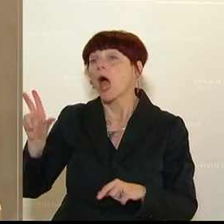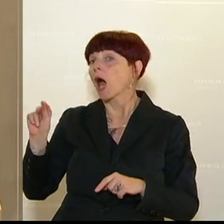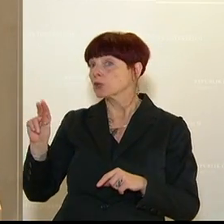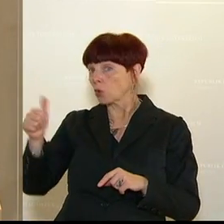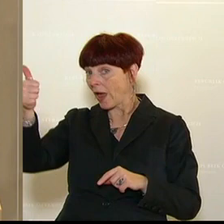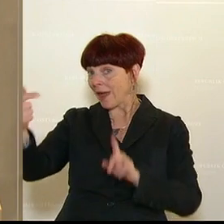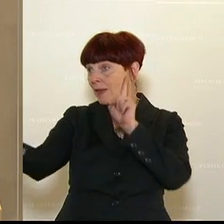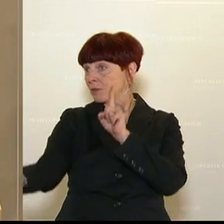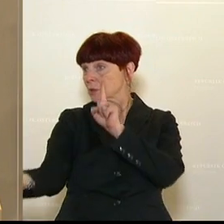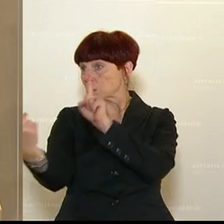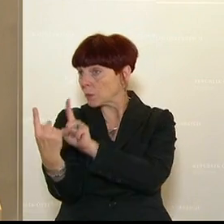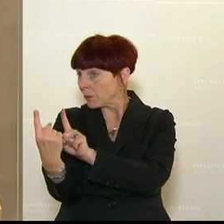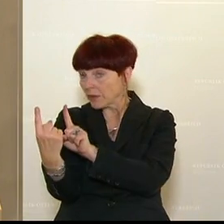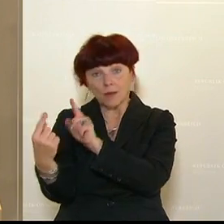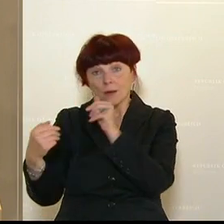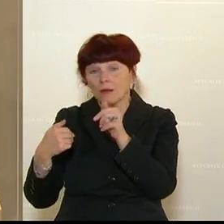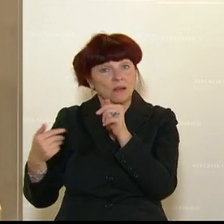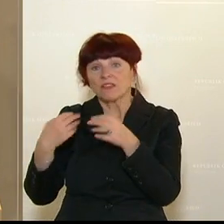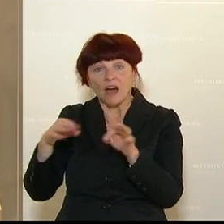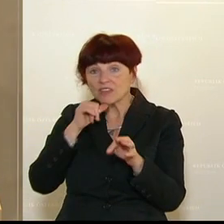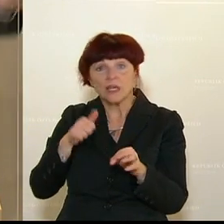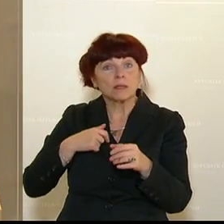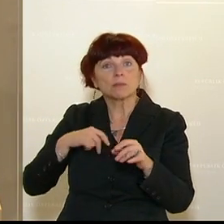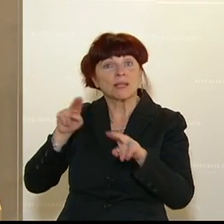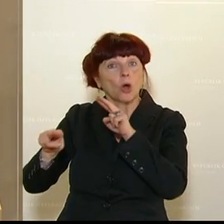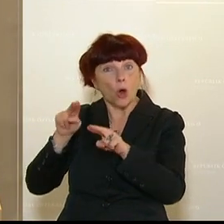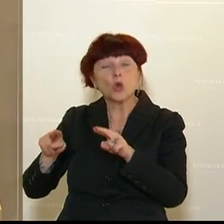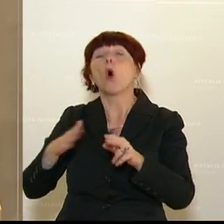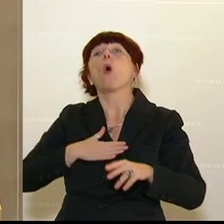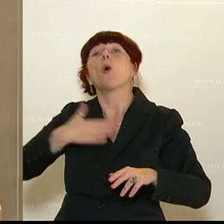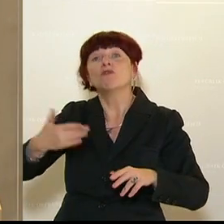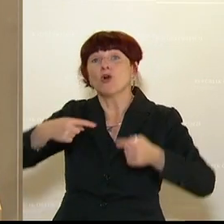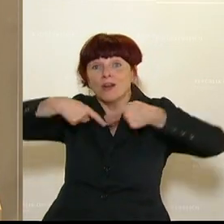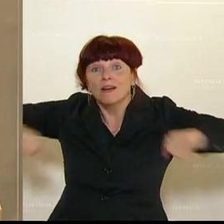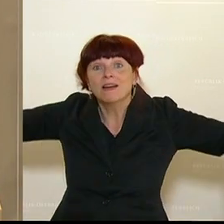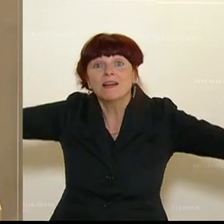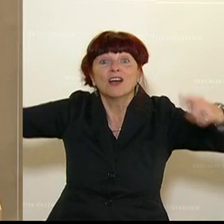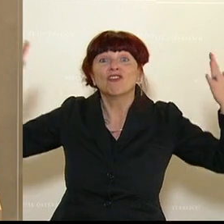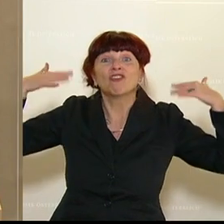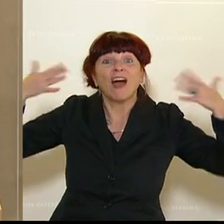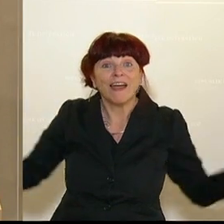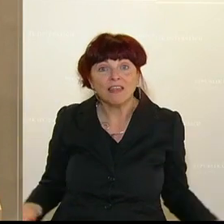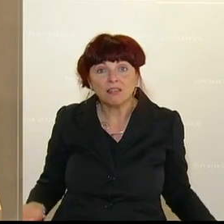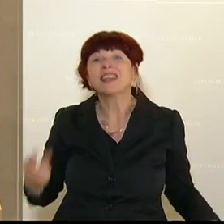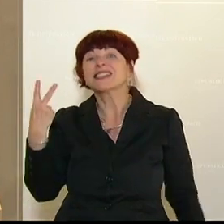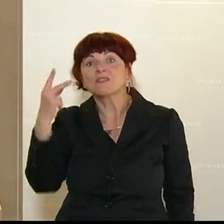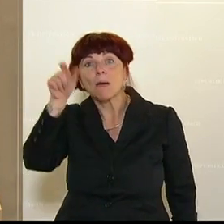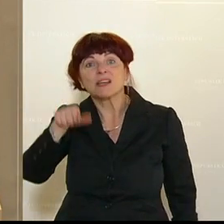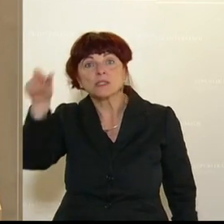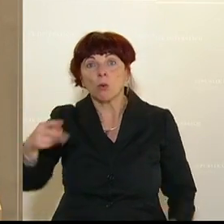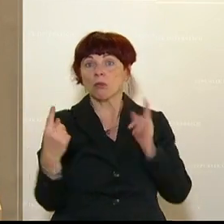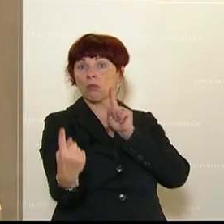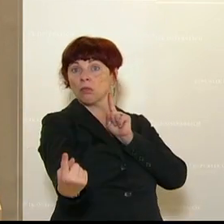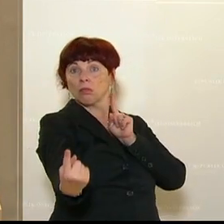Klienten nicht weiter betreiben, obwohl er sich auf einer Freifläche bewegt, wie in diesem Raum, das sind nur zwei Personen, das darf er nicht machen. Das ist